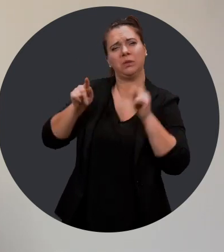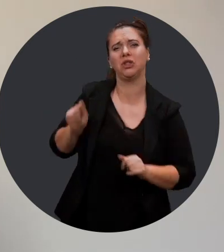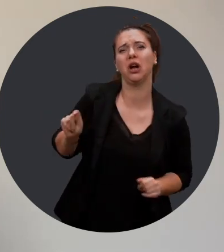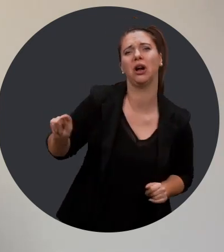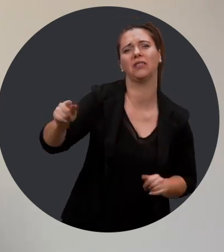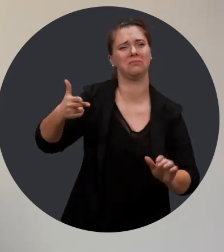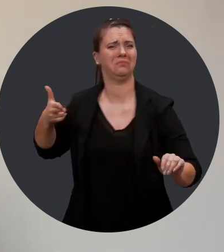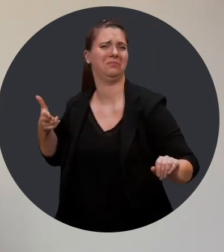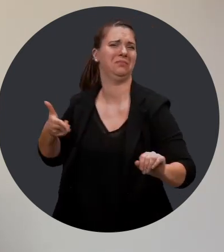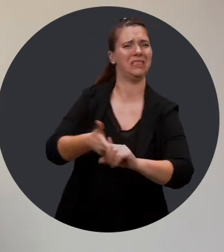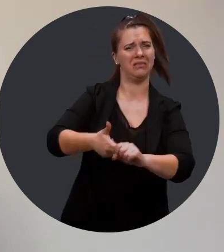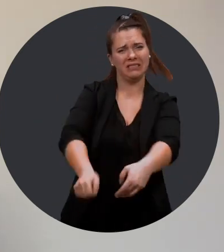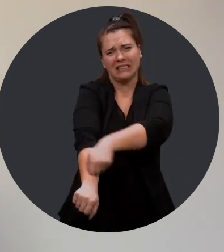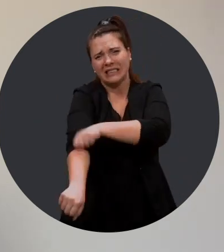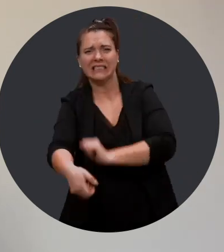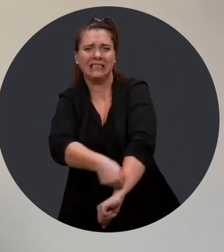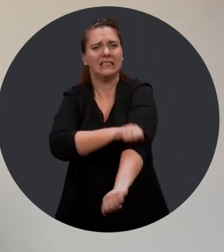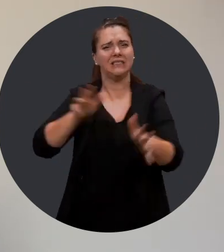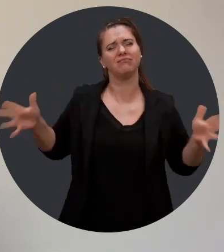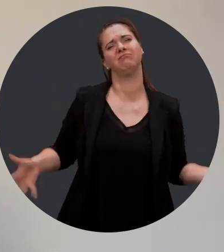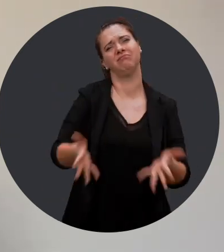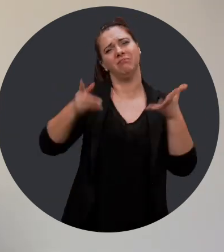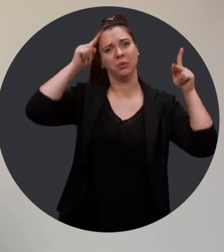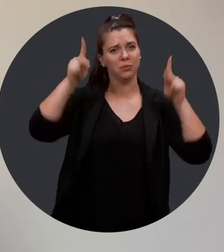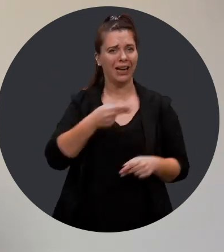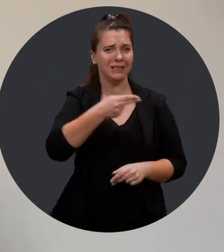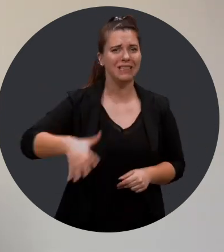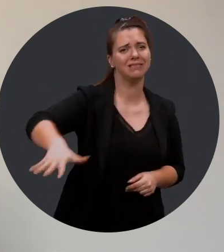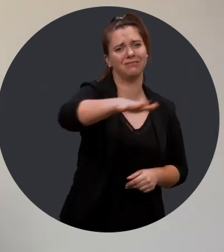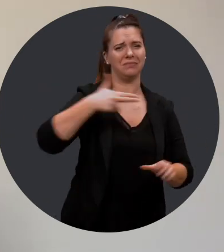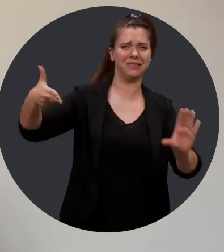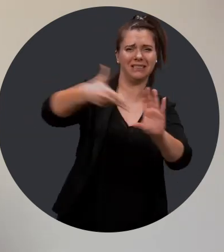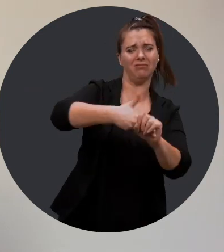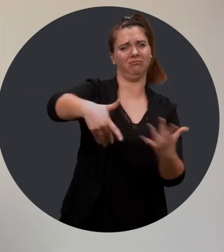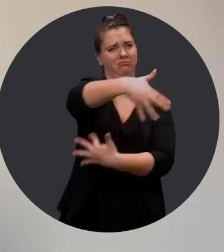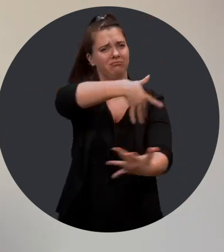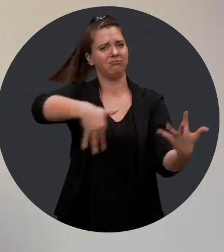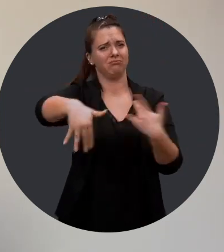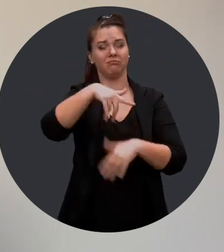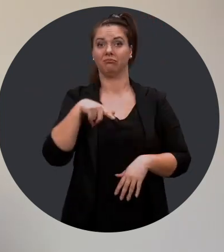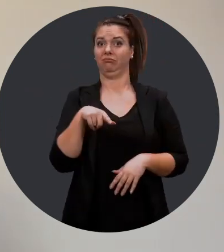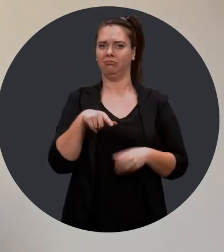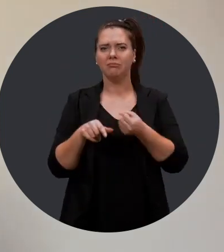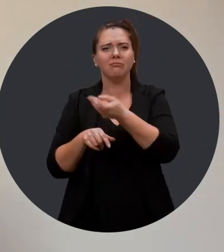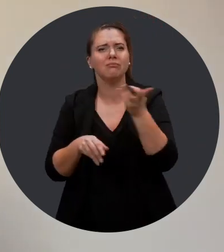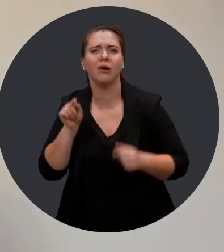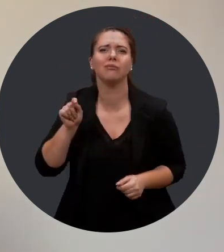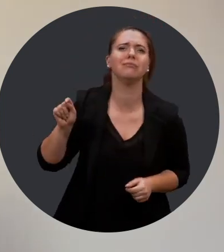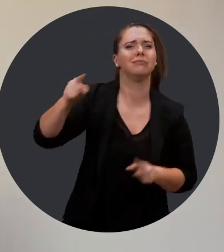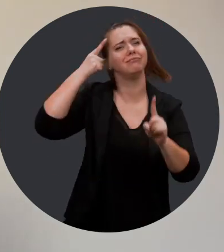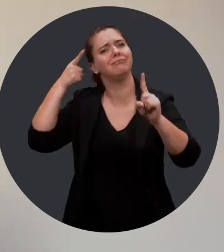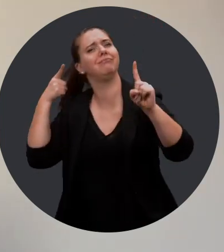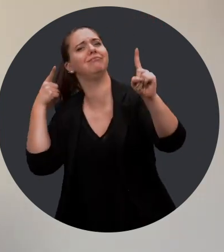des individus qui s'impliquent activement pour favoriser la participation sociale des personnes handicapées. Certaines